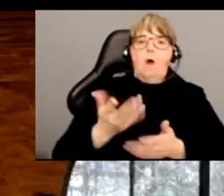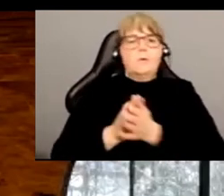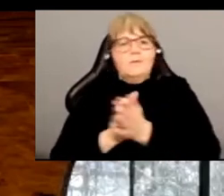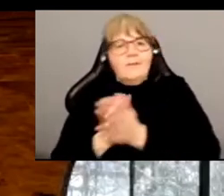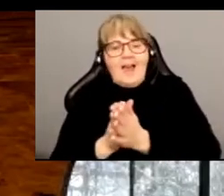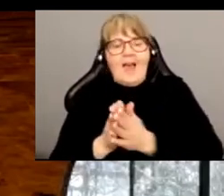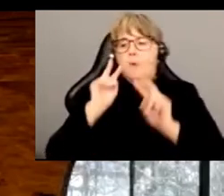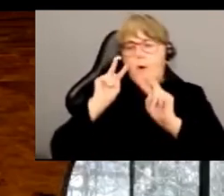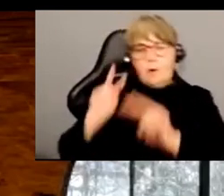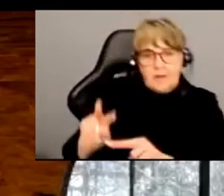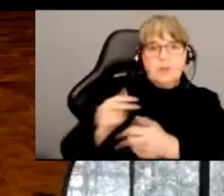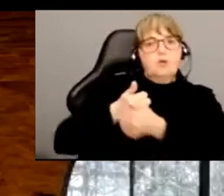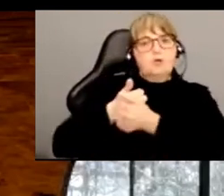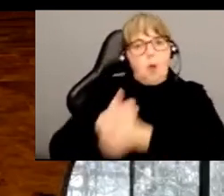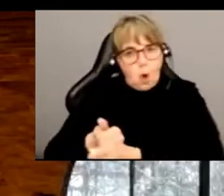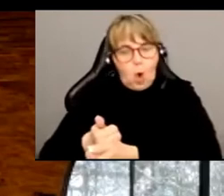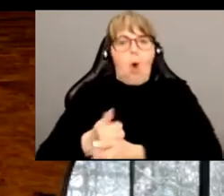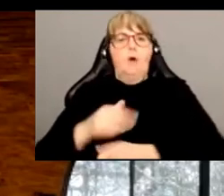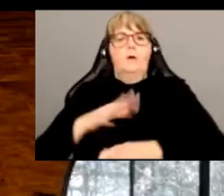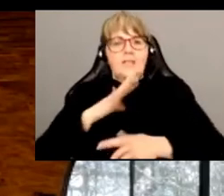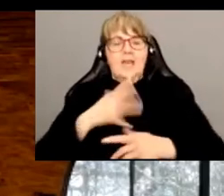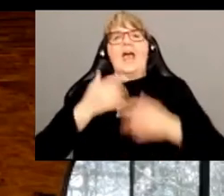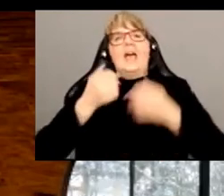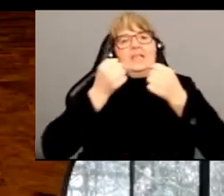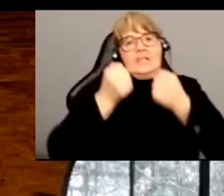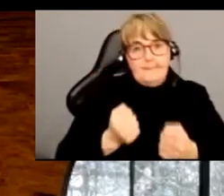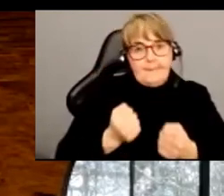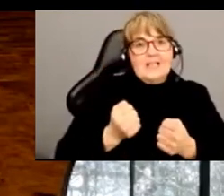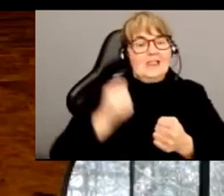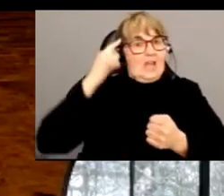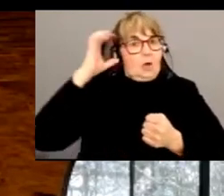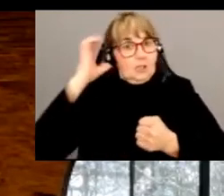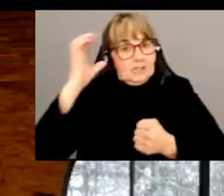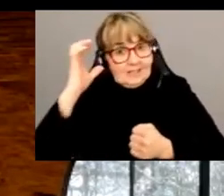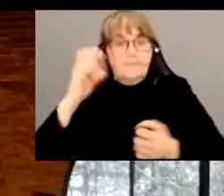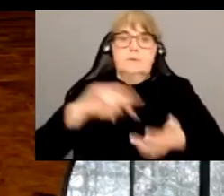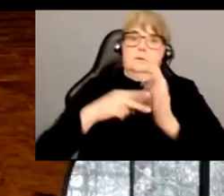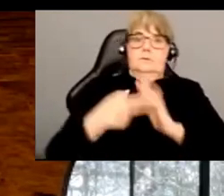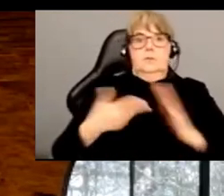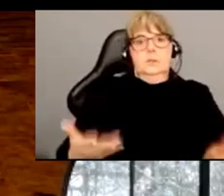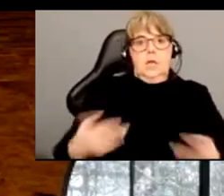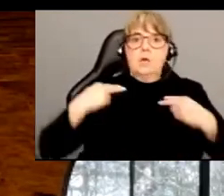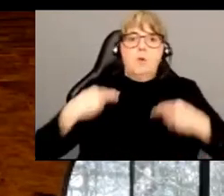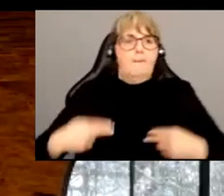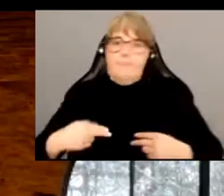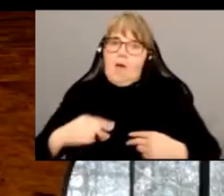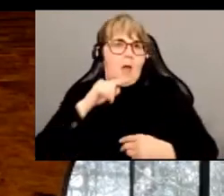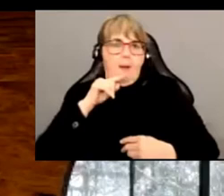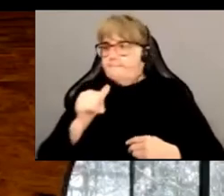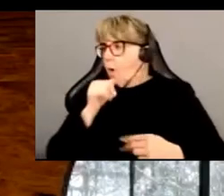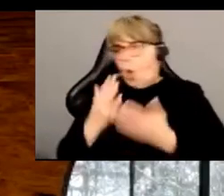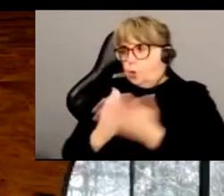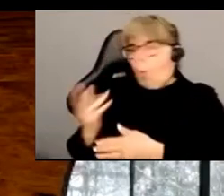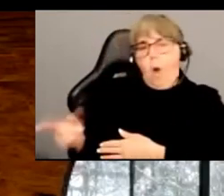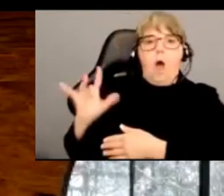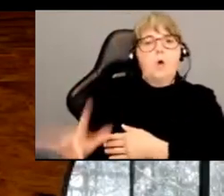intérêts, la considération des intérêts est basée en fonction des capacités cognitives d'un individu, eh bien là, ça implique que certains êtres humains ne bénéficieraient pas de